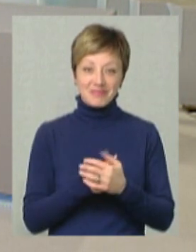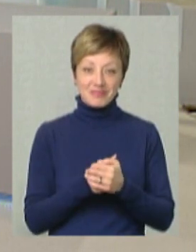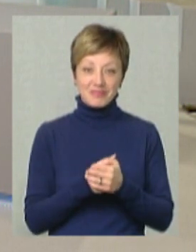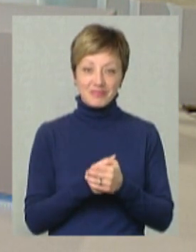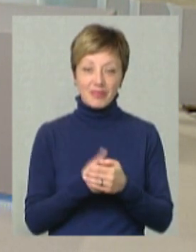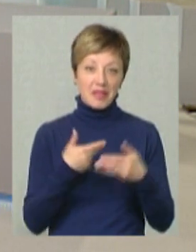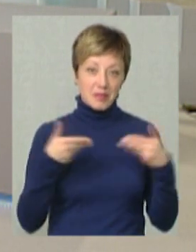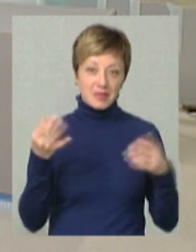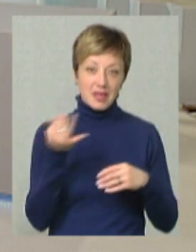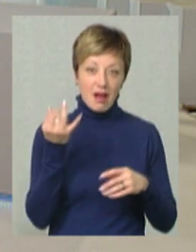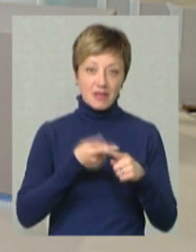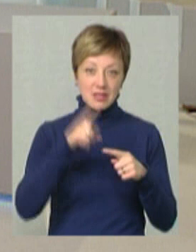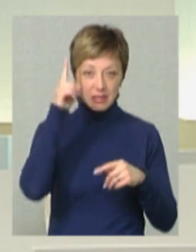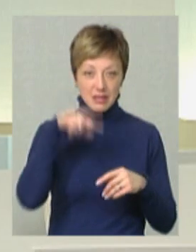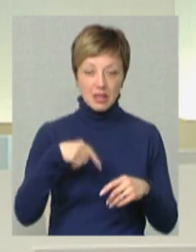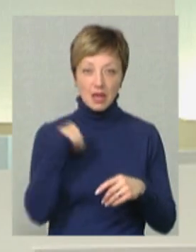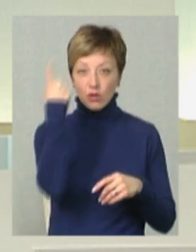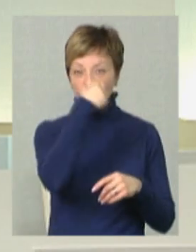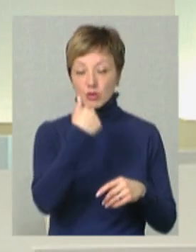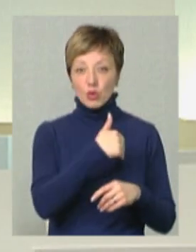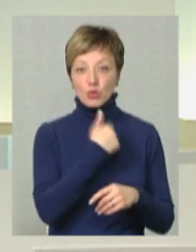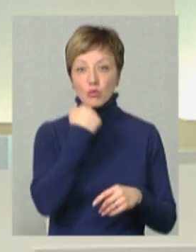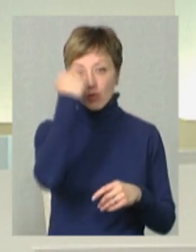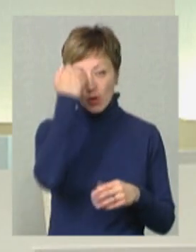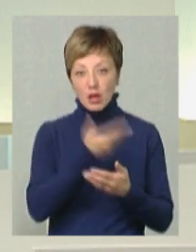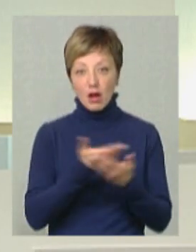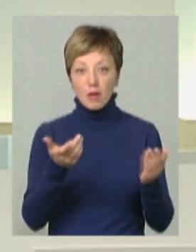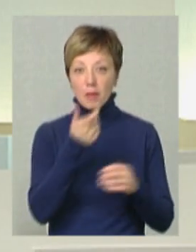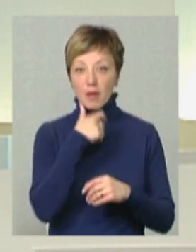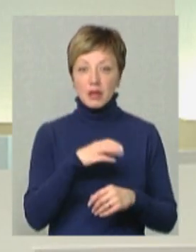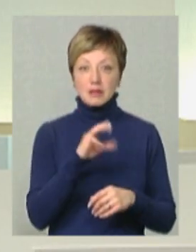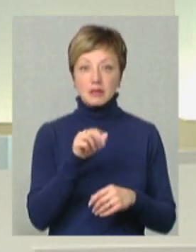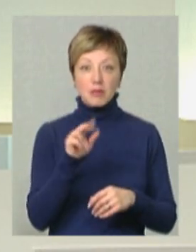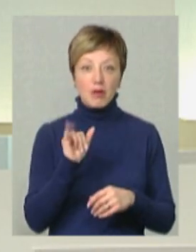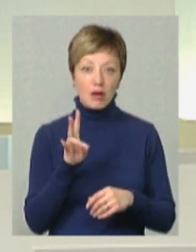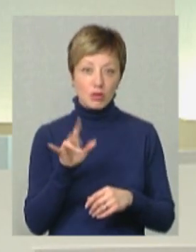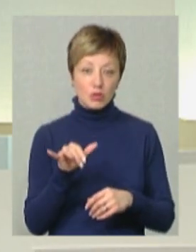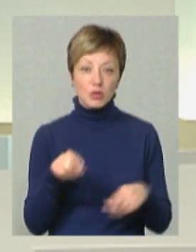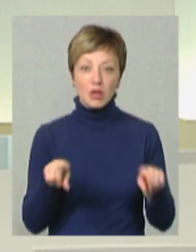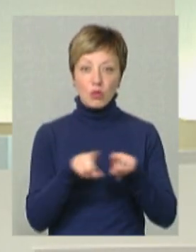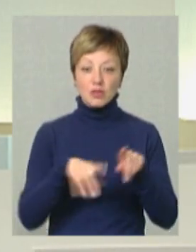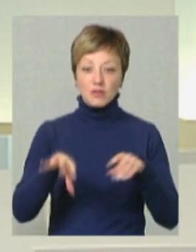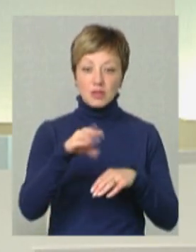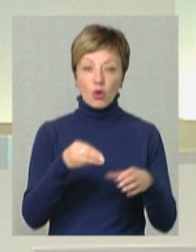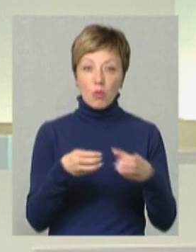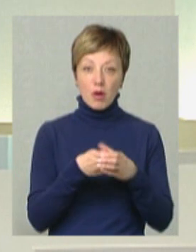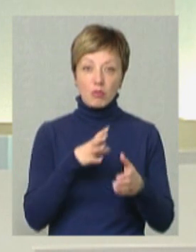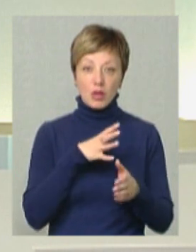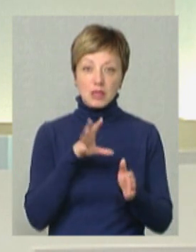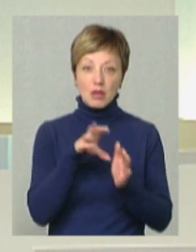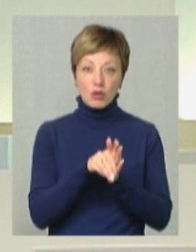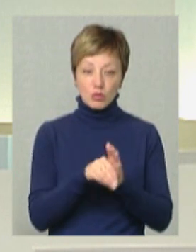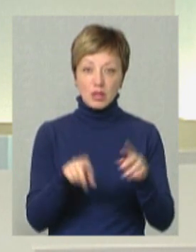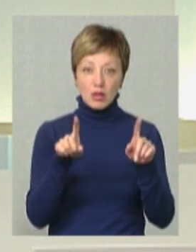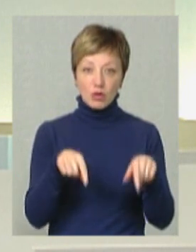Нам цікаво це знати. Я особисто хочу подякувати пану Степану і також всій команді, яка була залучена. Я